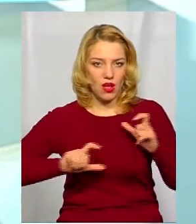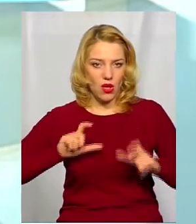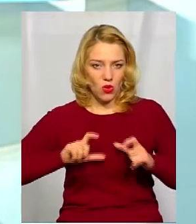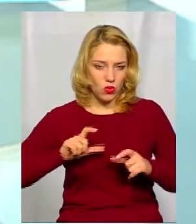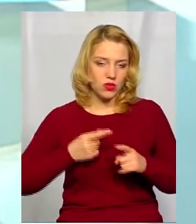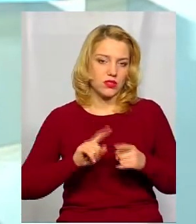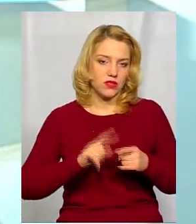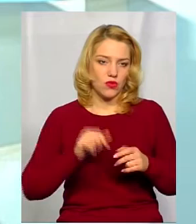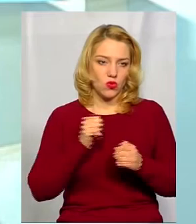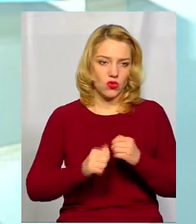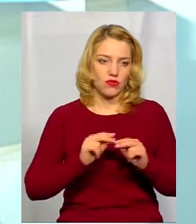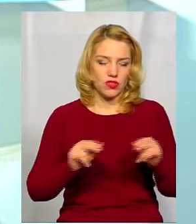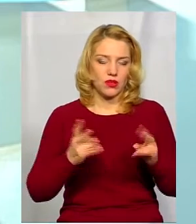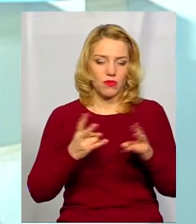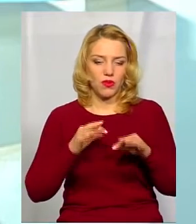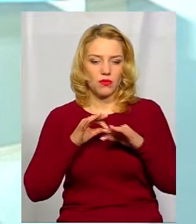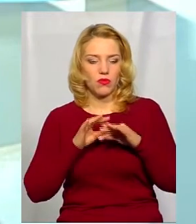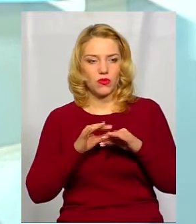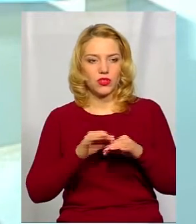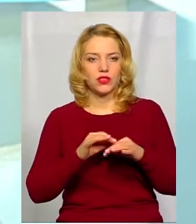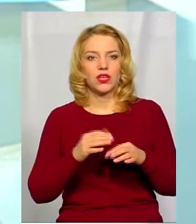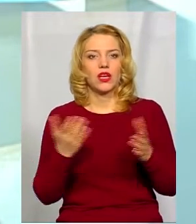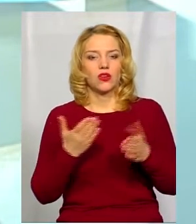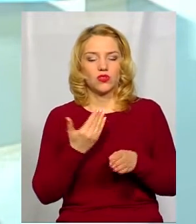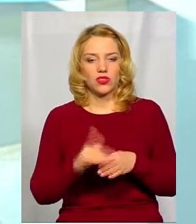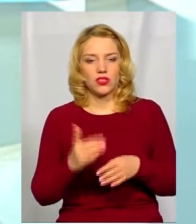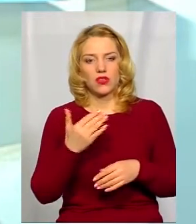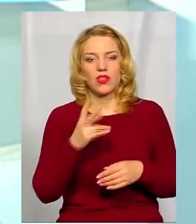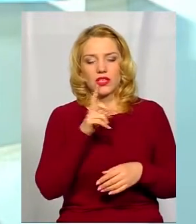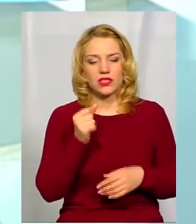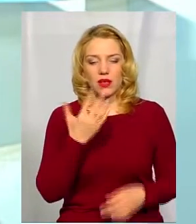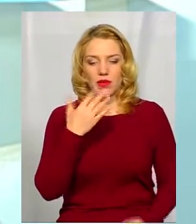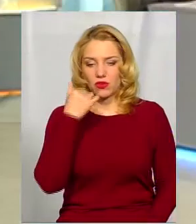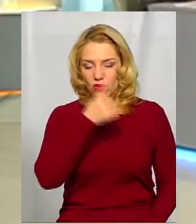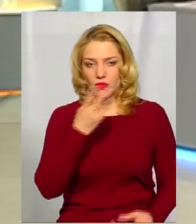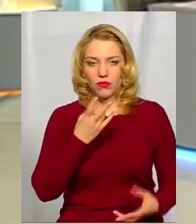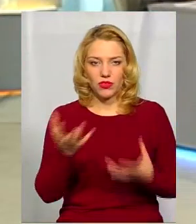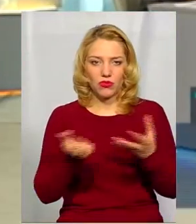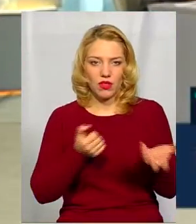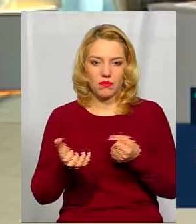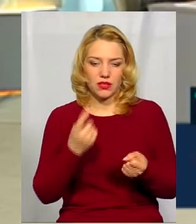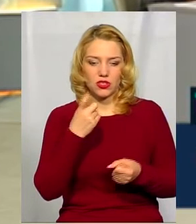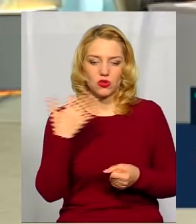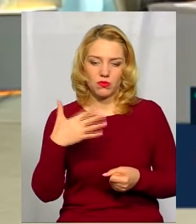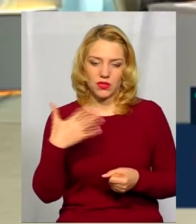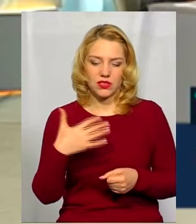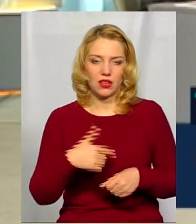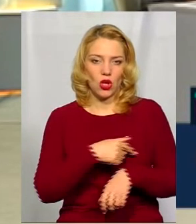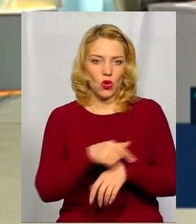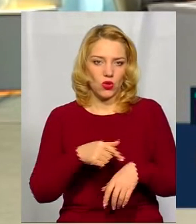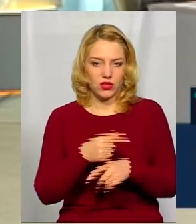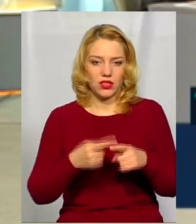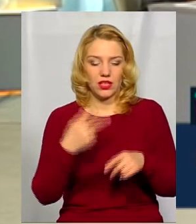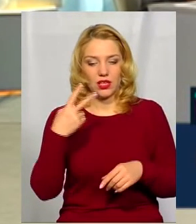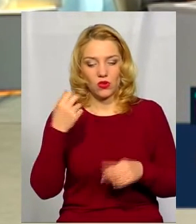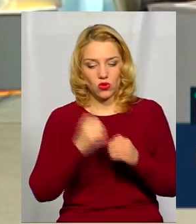має проходити якусь частинку. За 5 років він має набрати 150 годин. І ось кожного року 30. Чи це можуть бути курси